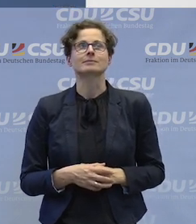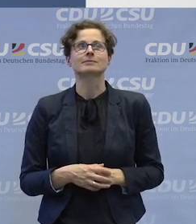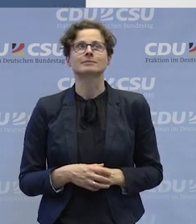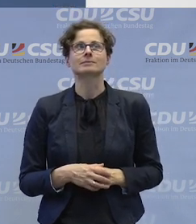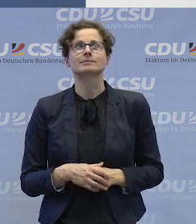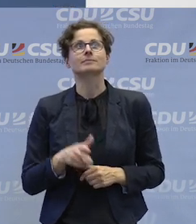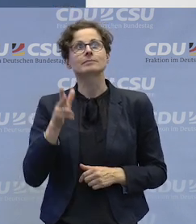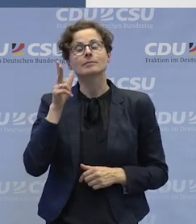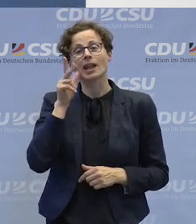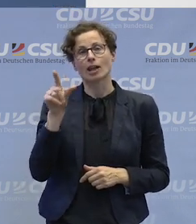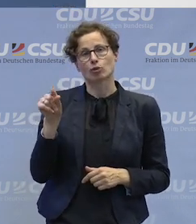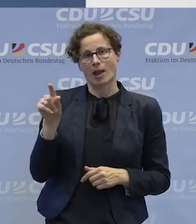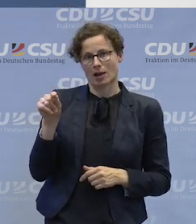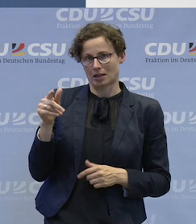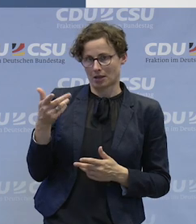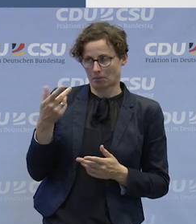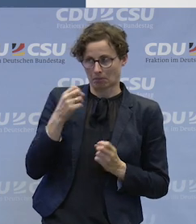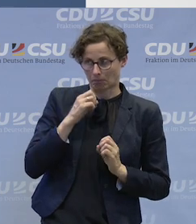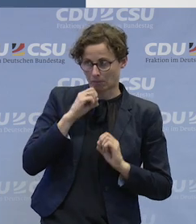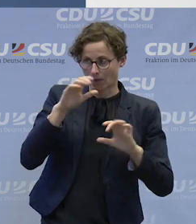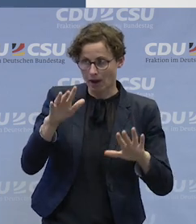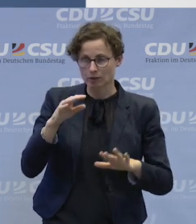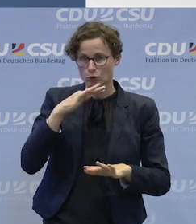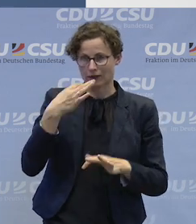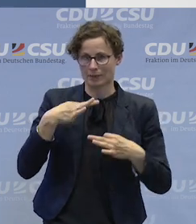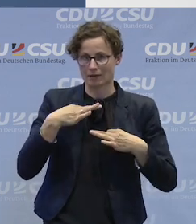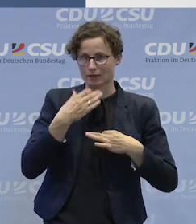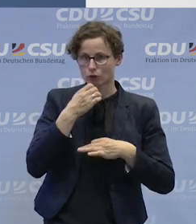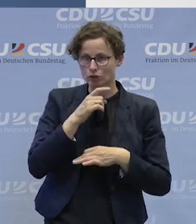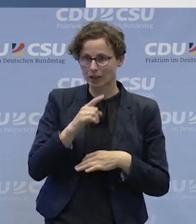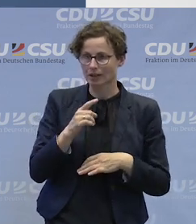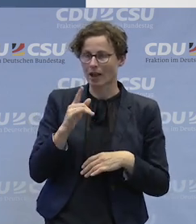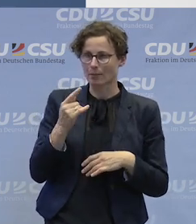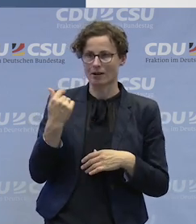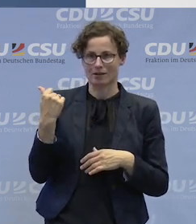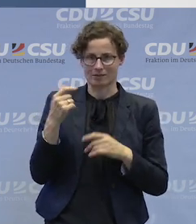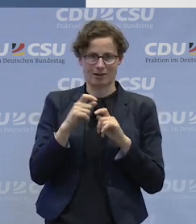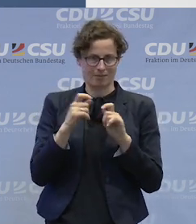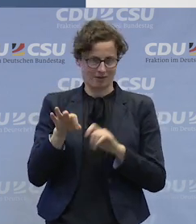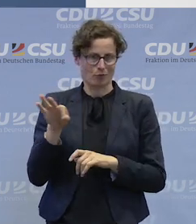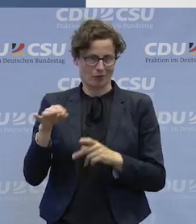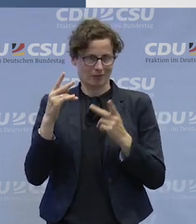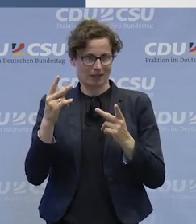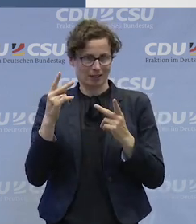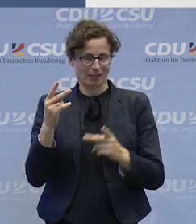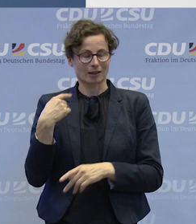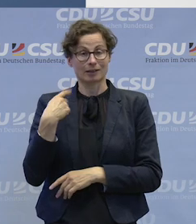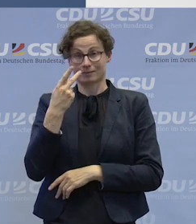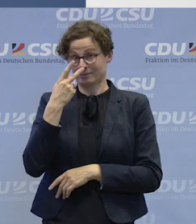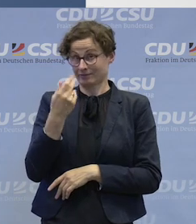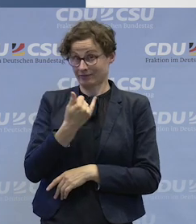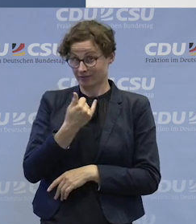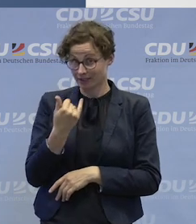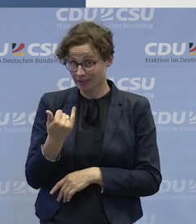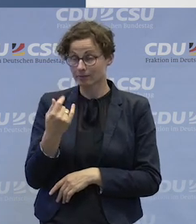Herr Sperlich, ich hoffe, ich verrate nicht zu viel Privates, aber wie wichtig Ihnen dieses Thema ist, das erkennt man unter anderem